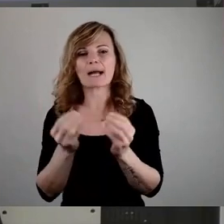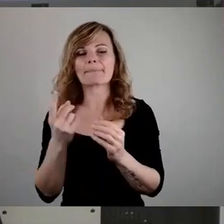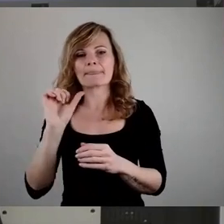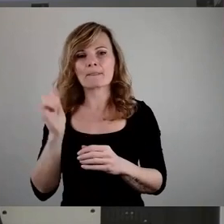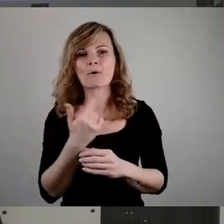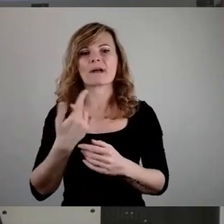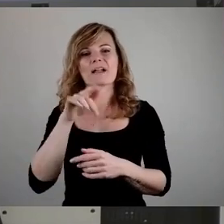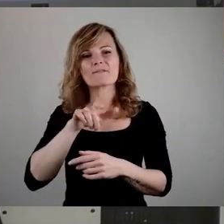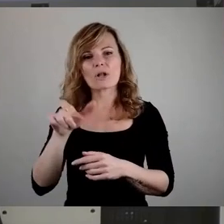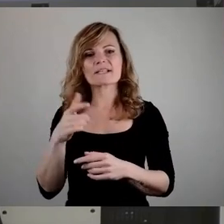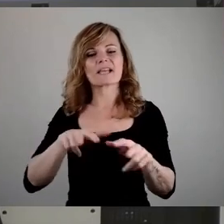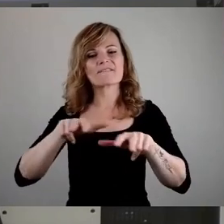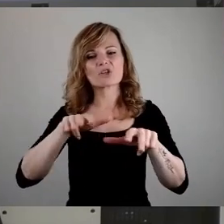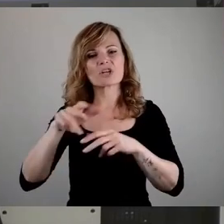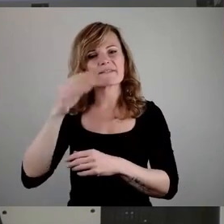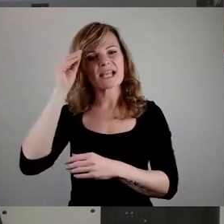Volkswirtschaftslehre.